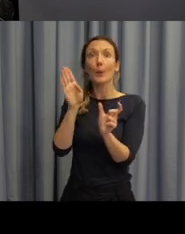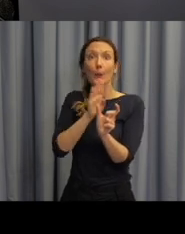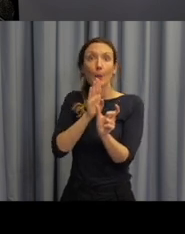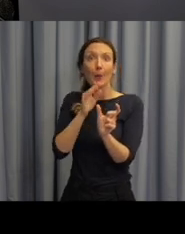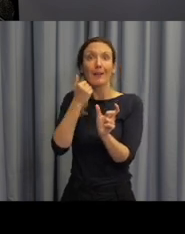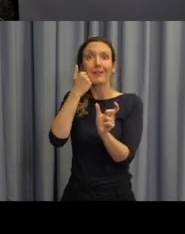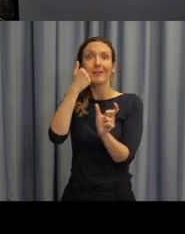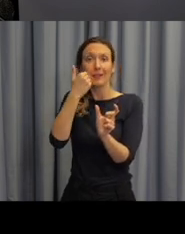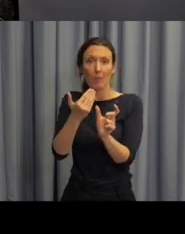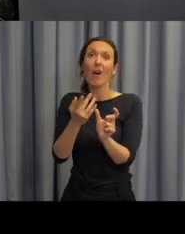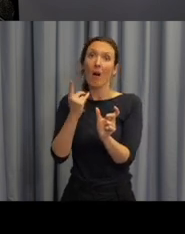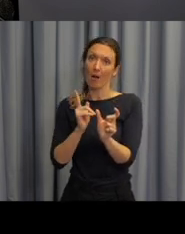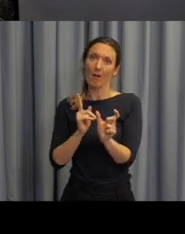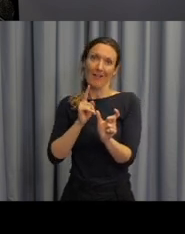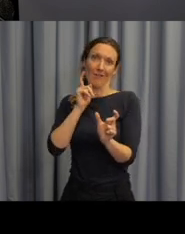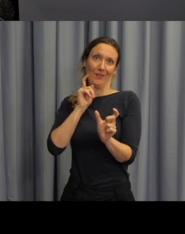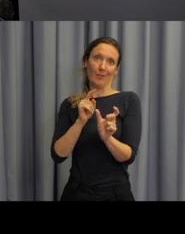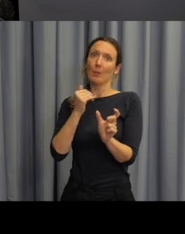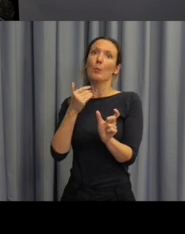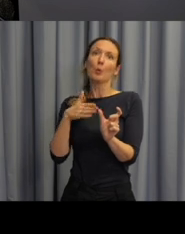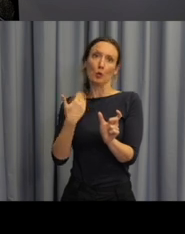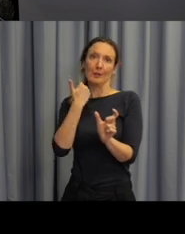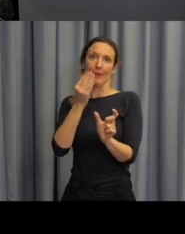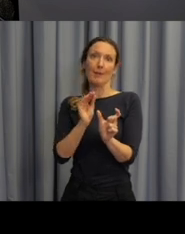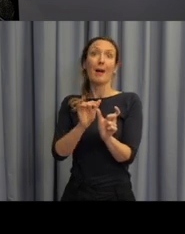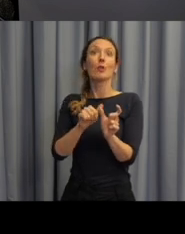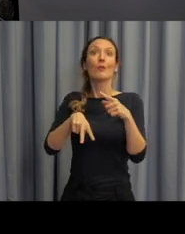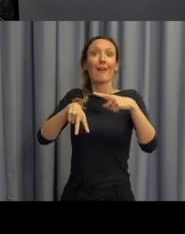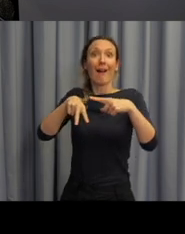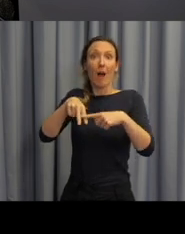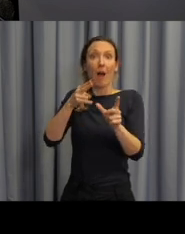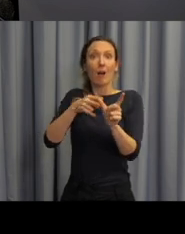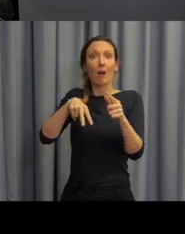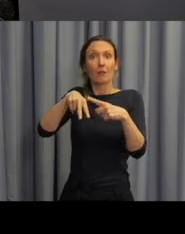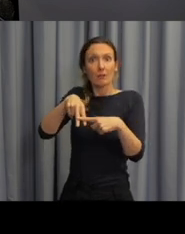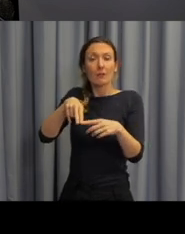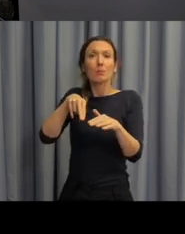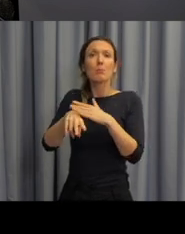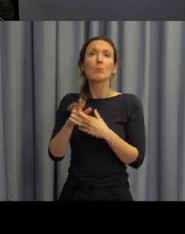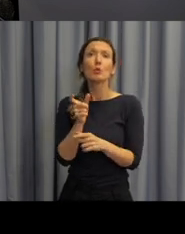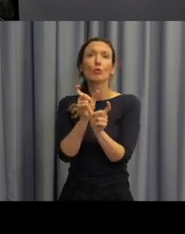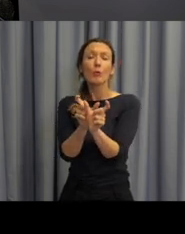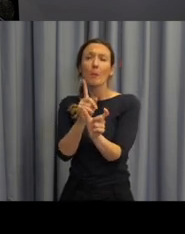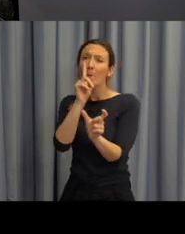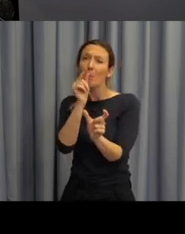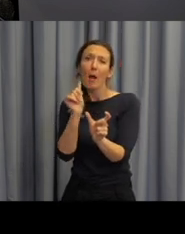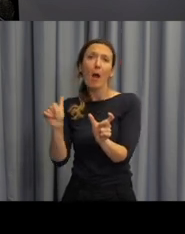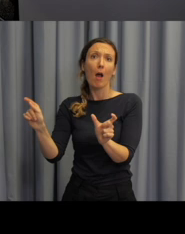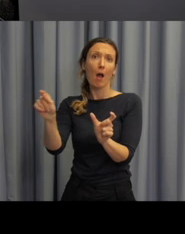na schvál, protože tato podstatná jména v češtině nejsou tolik frekventovaná.